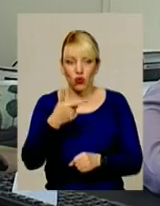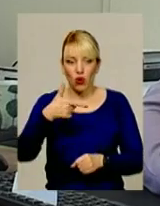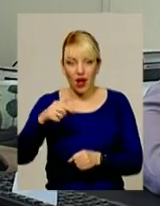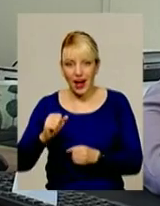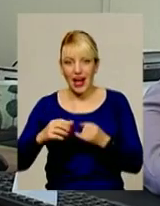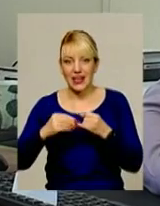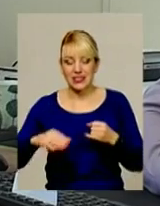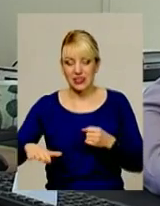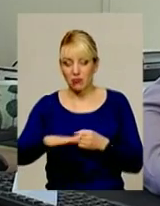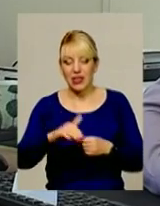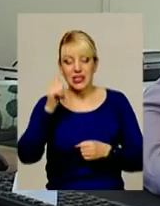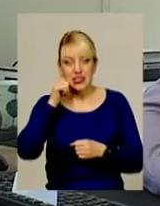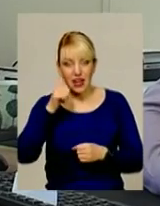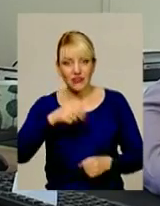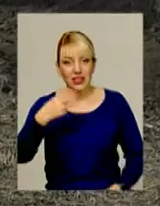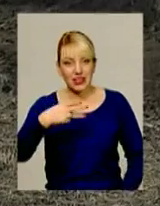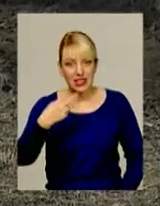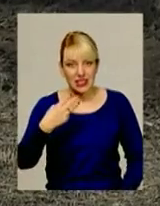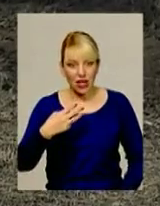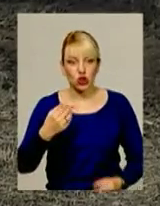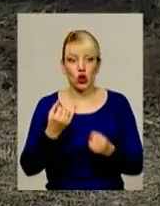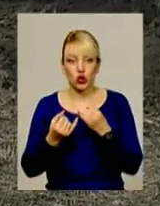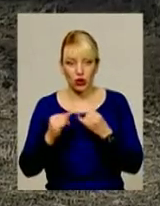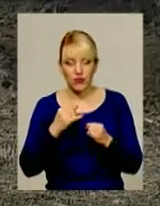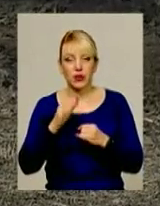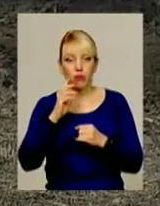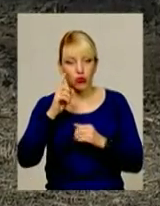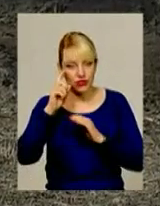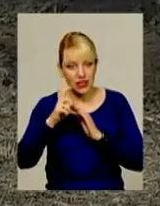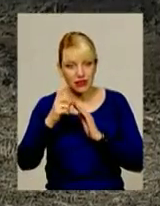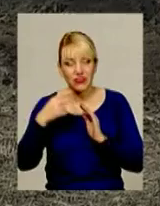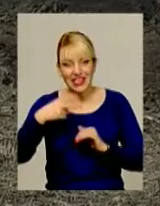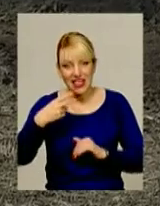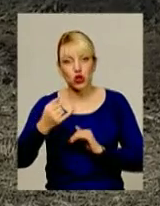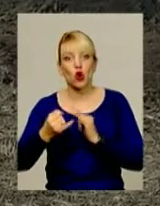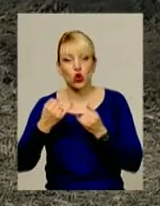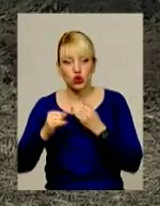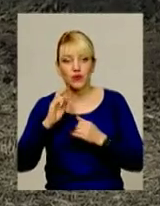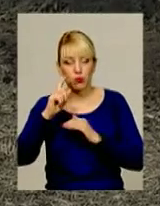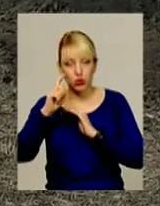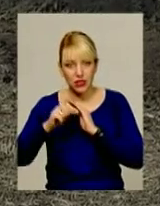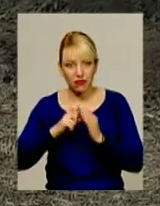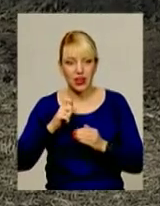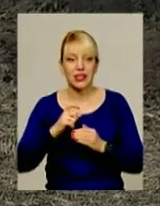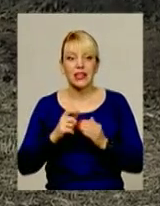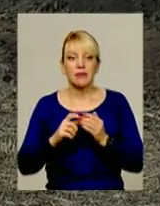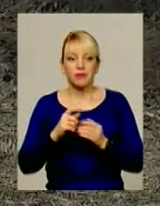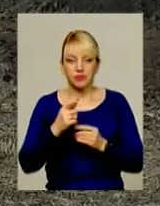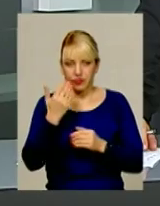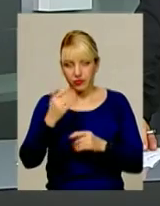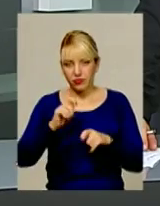жовтня, з'ясовуватиме обласна державна архбудінспекція. Про результати перевірки дивіться у наших наступних інформаційних випусках.